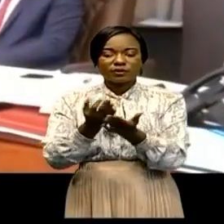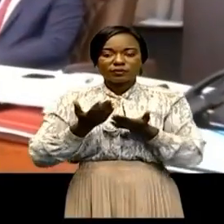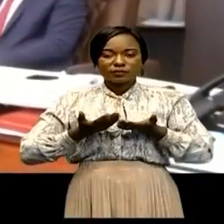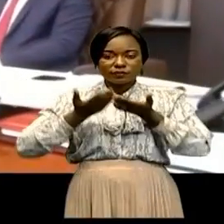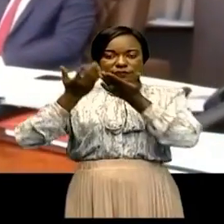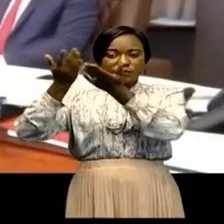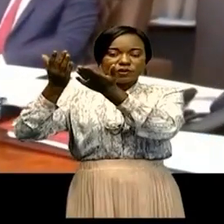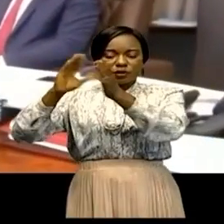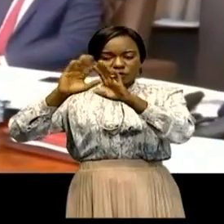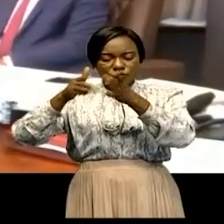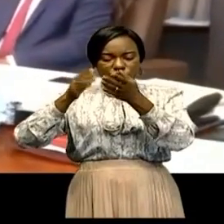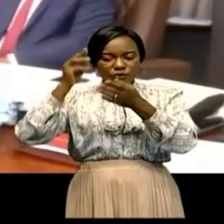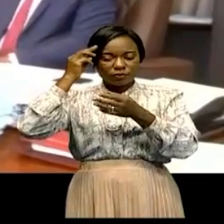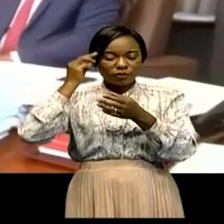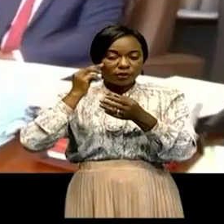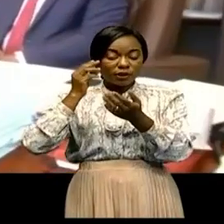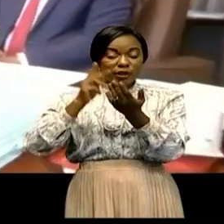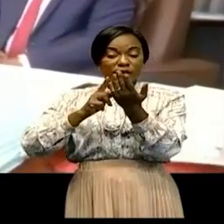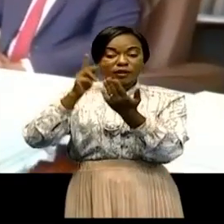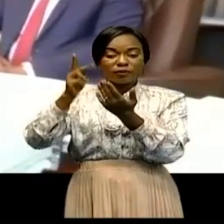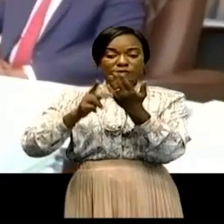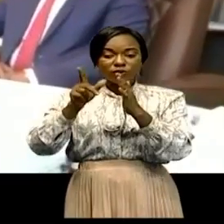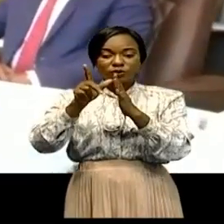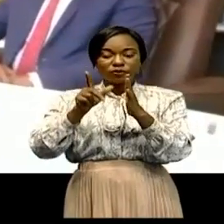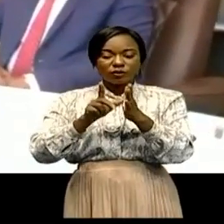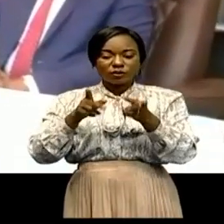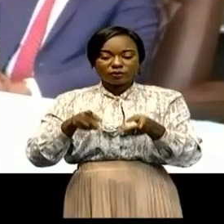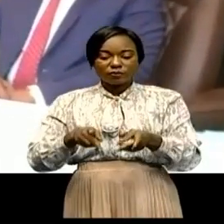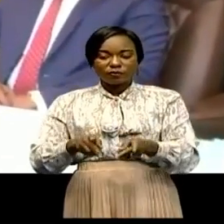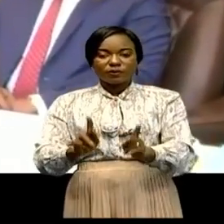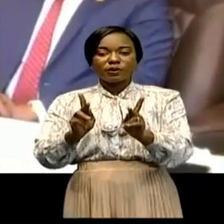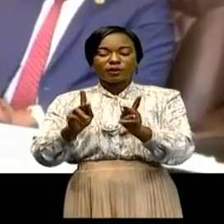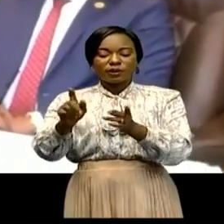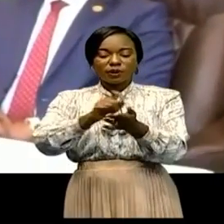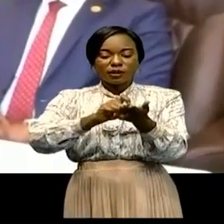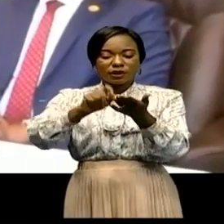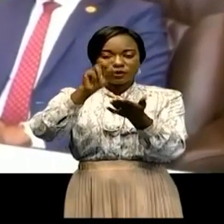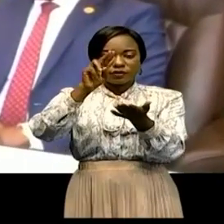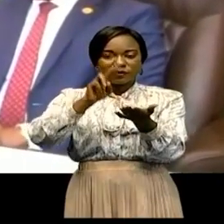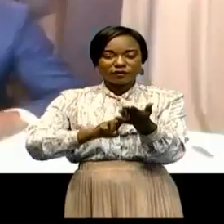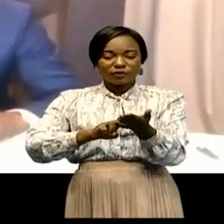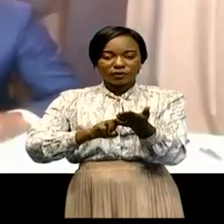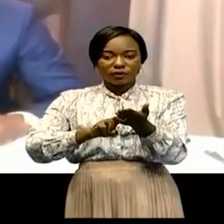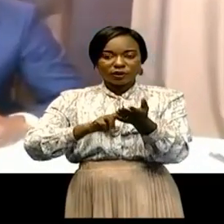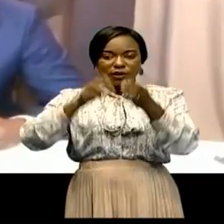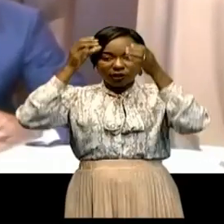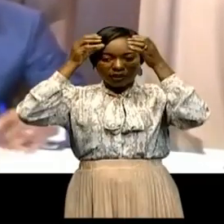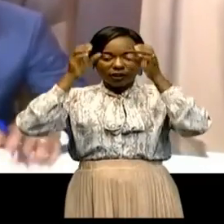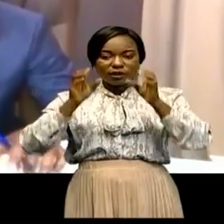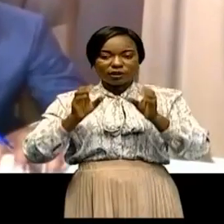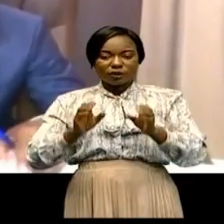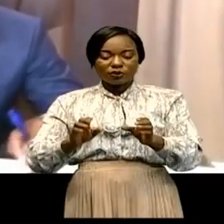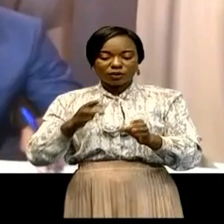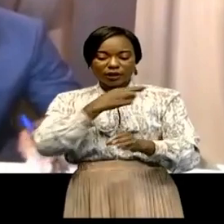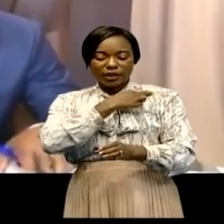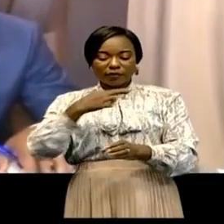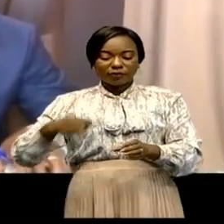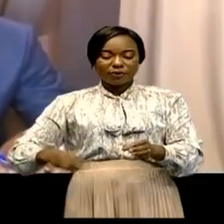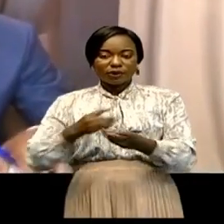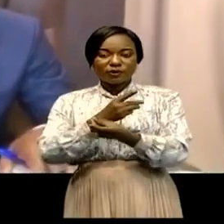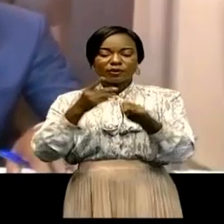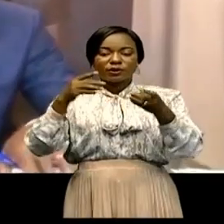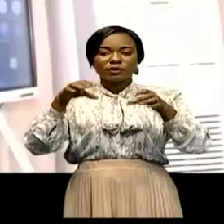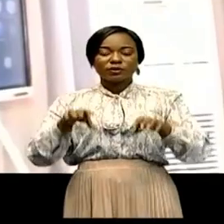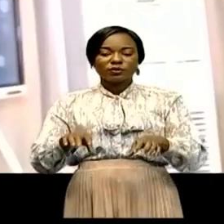Conseil le projet de loi portant autorisation de la ratification de l'accord d'admission de la République démocratique du